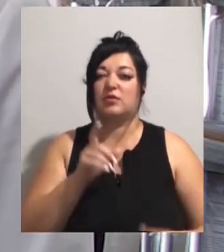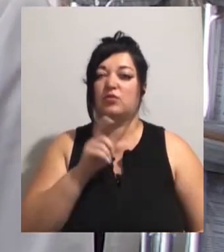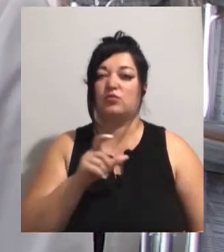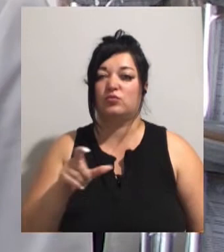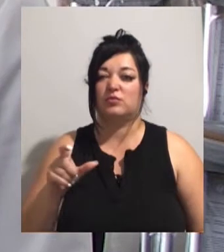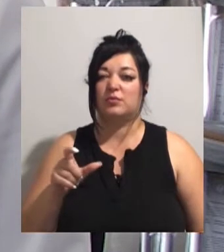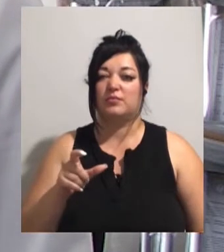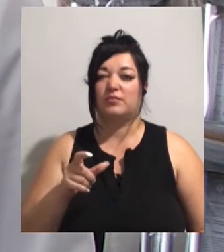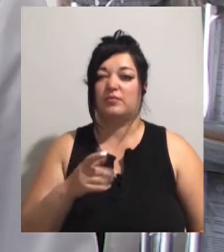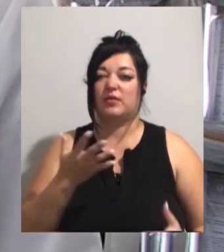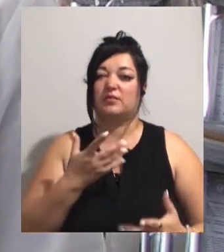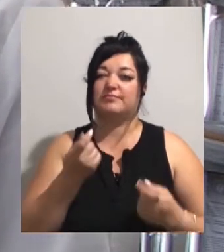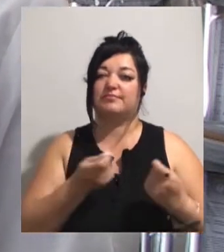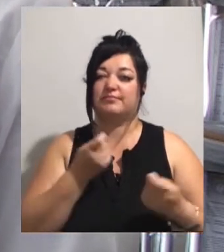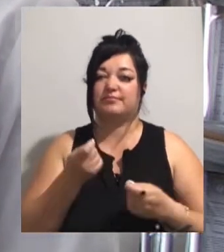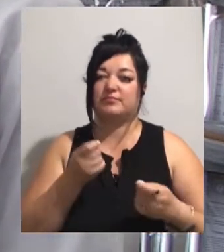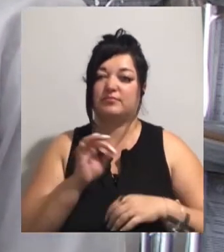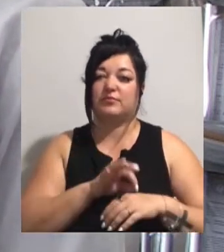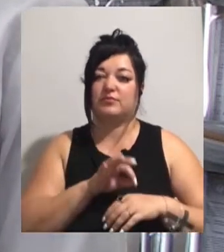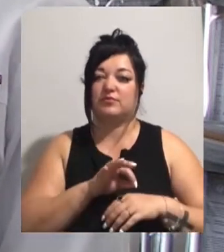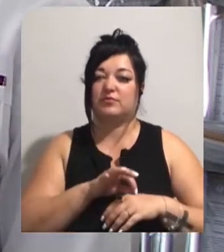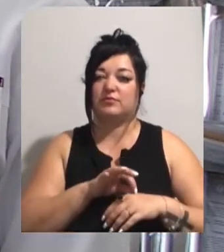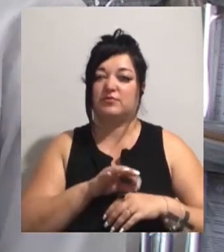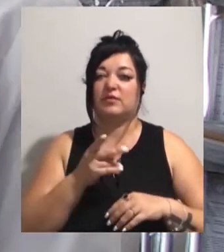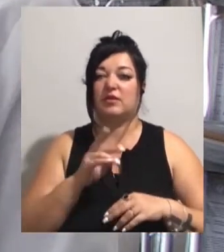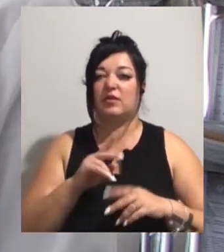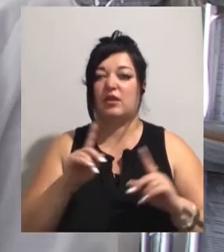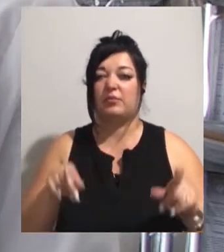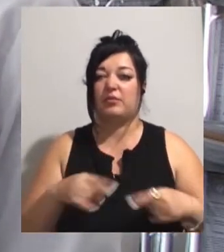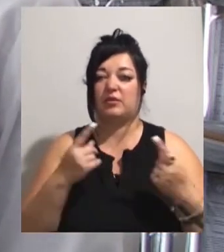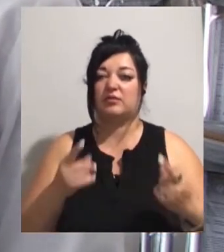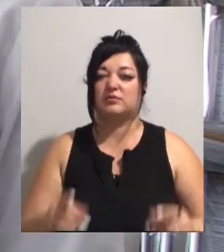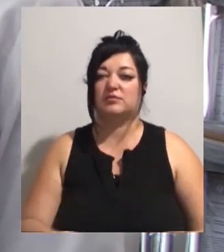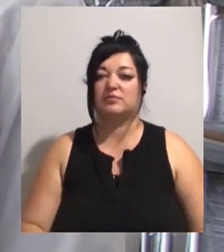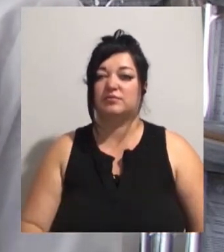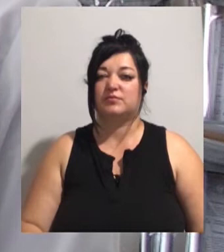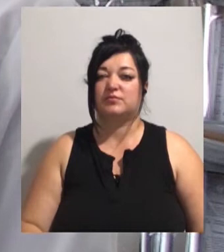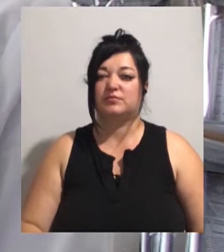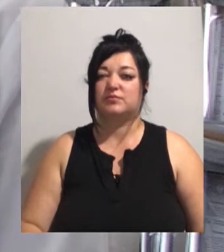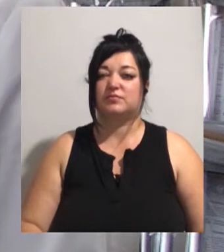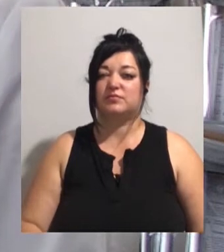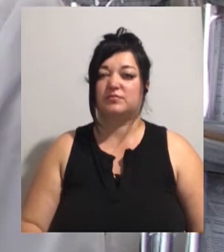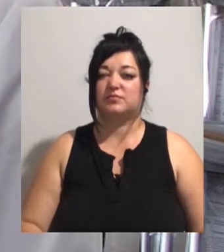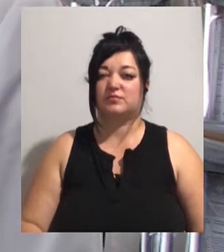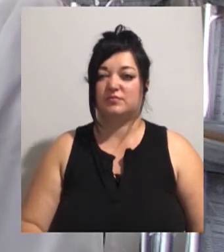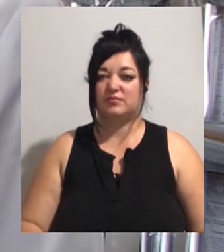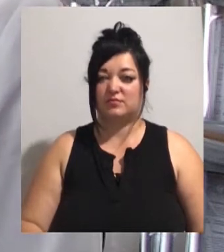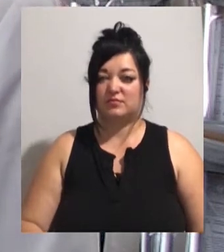тільки в засобах технічної реабілітації, такі як милиці, інвалідні коляски,